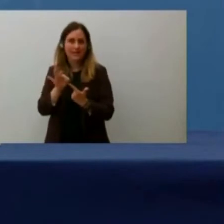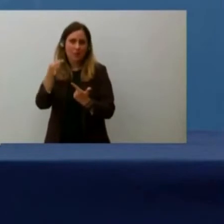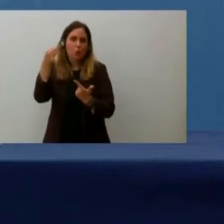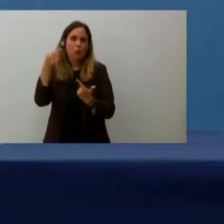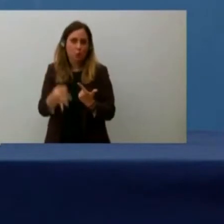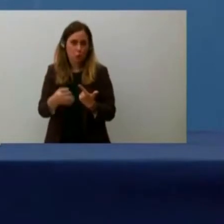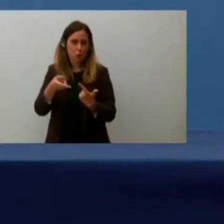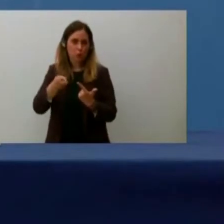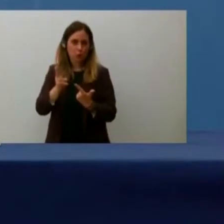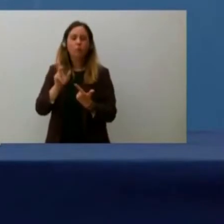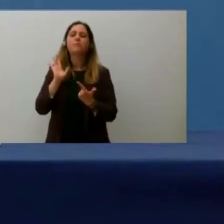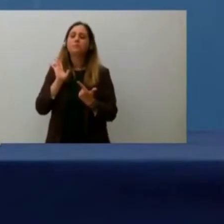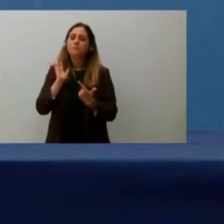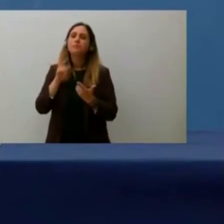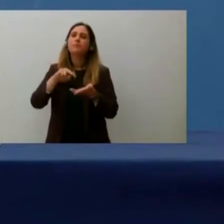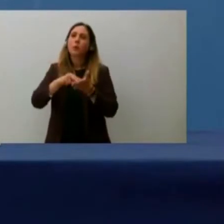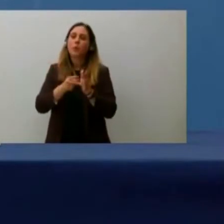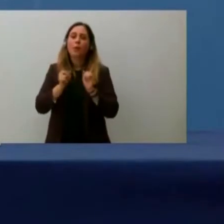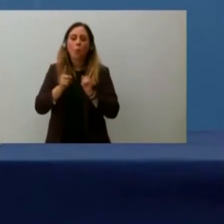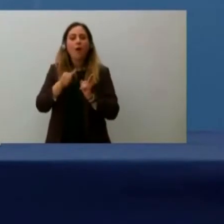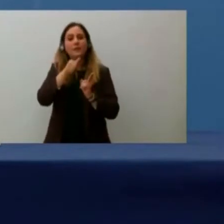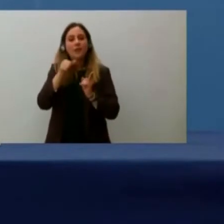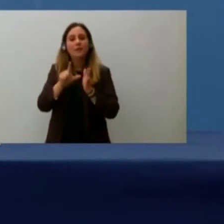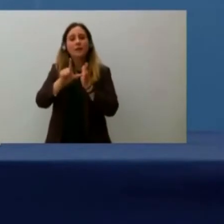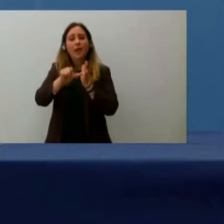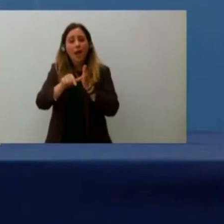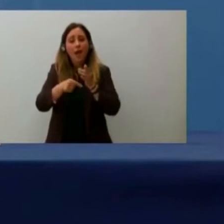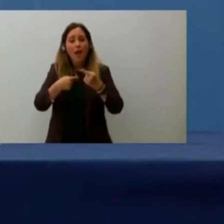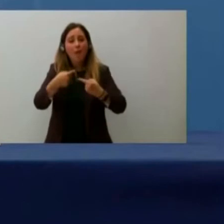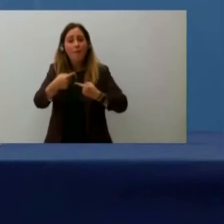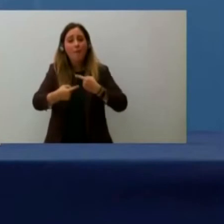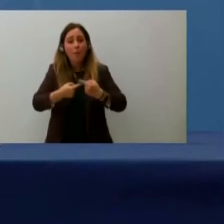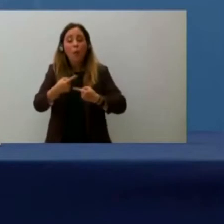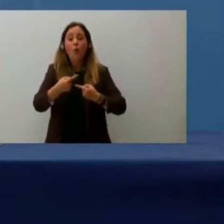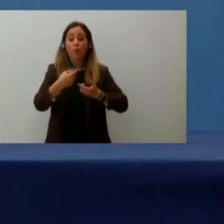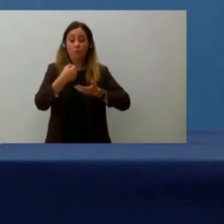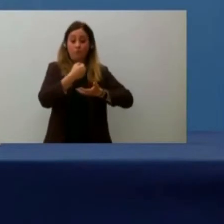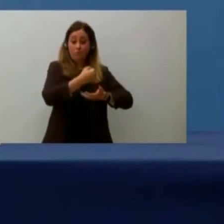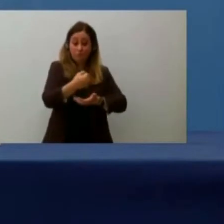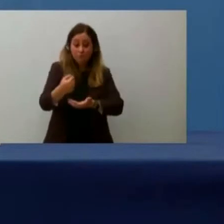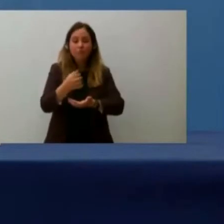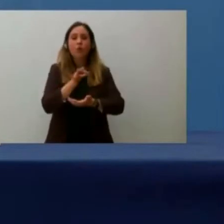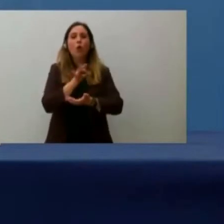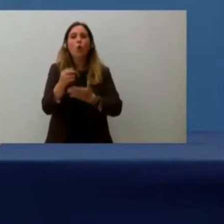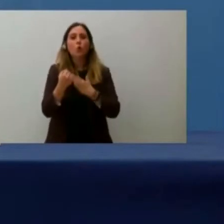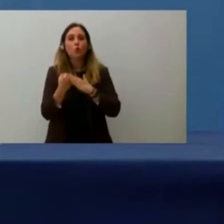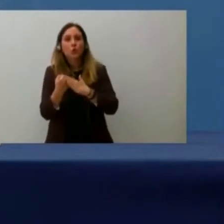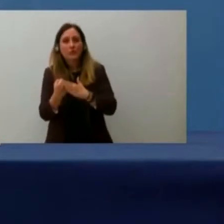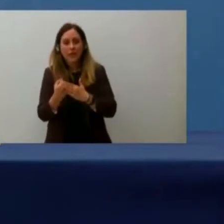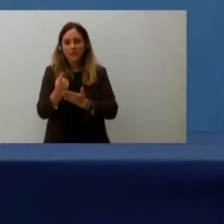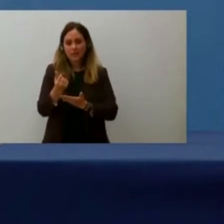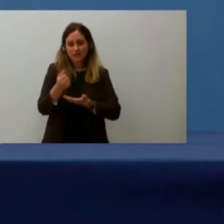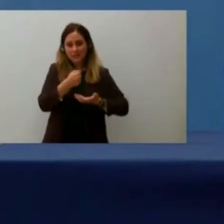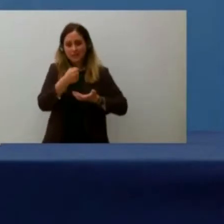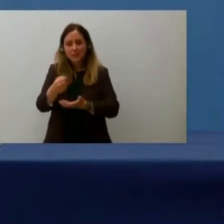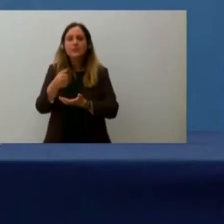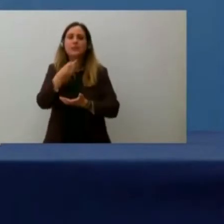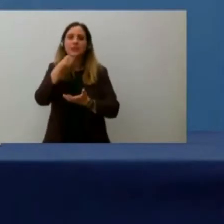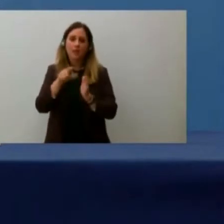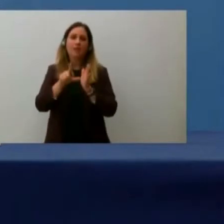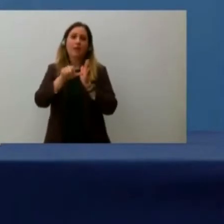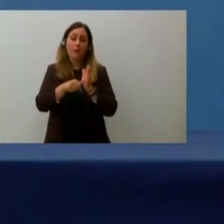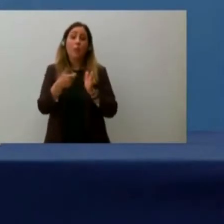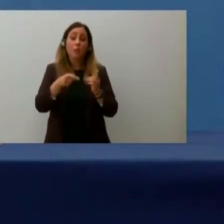è che ci vuole tempo per poter distribuire i sussidi o i sostegni sulla base dell'utile, perché per accertare l'utile ci vuole più